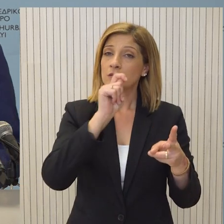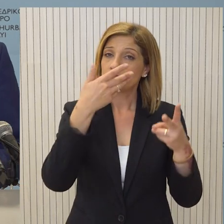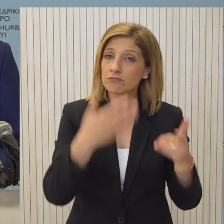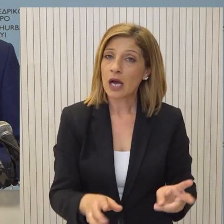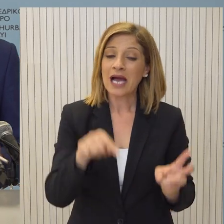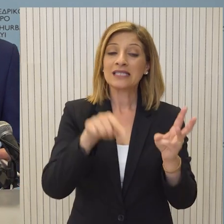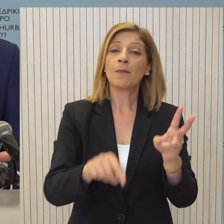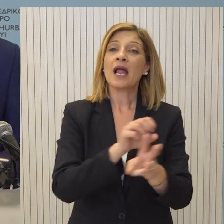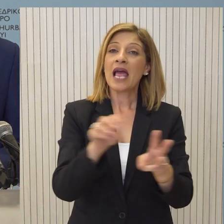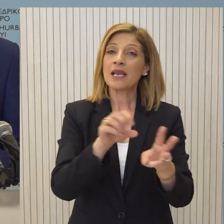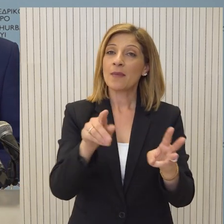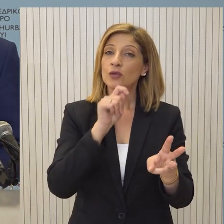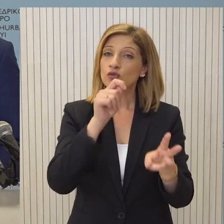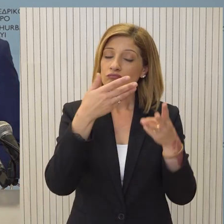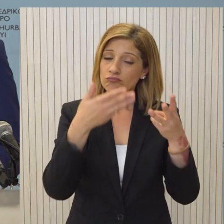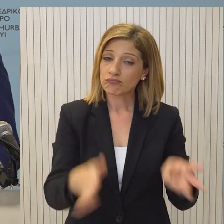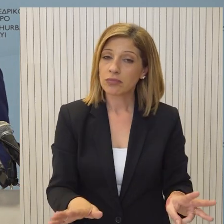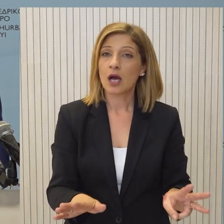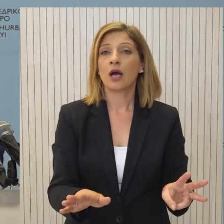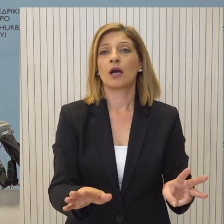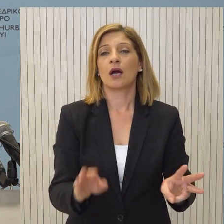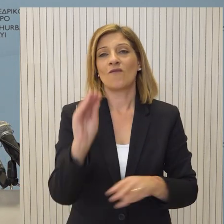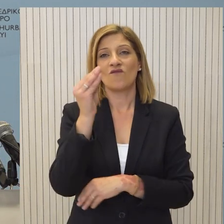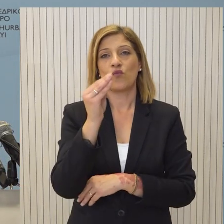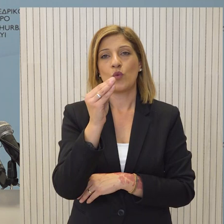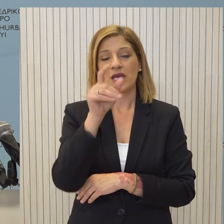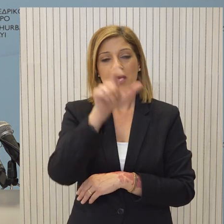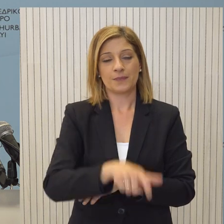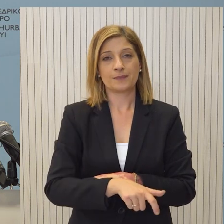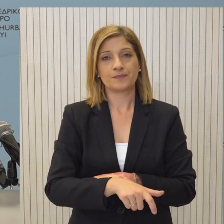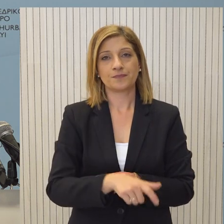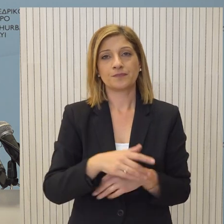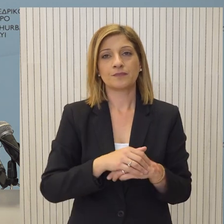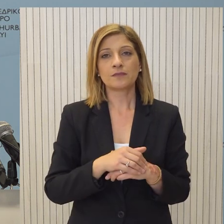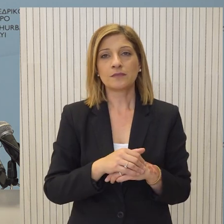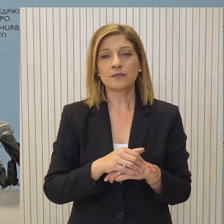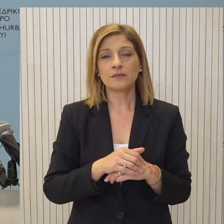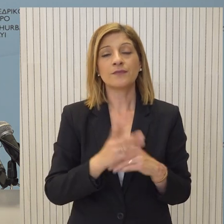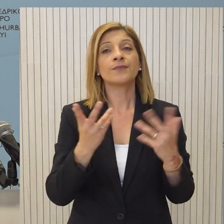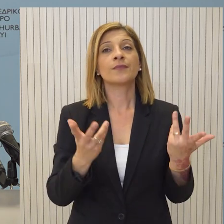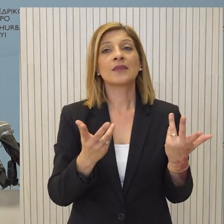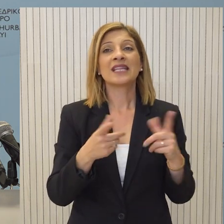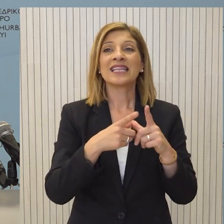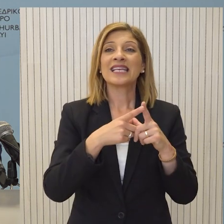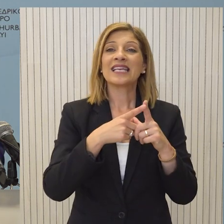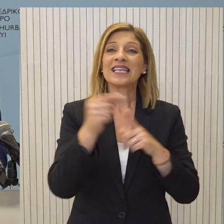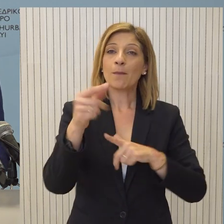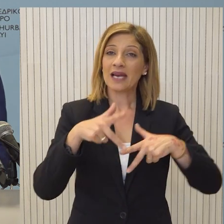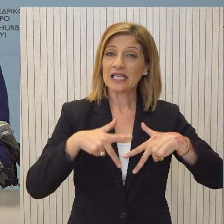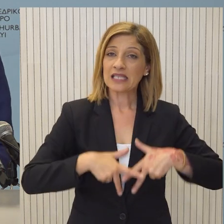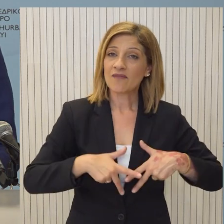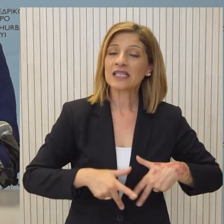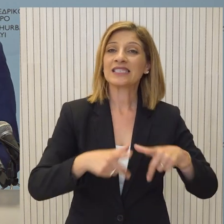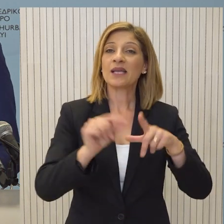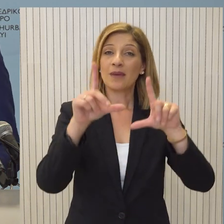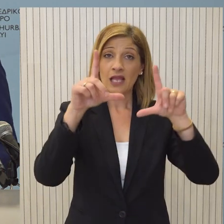και σήμερα σε σχετική ενημέρωση αν δεν κάνω λάθος ενώπιον της Βουλής των Αντιπροσώπων. Ότι η κυπριακή κυβέρνηση, η κυπριακή